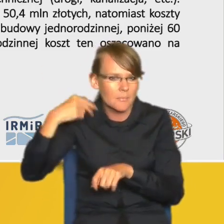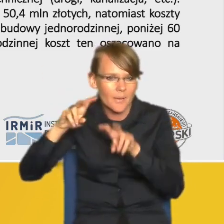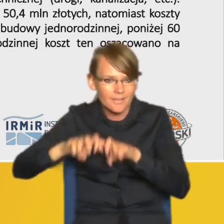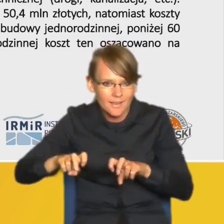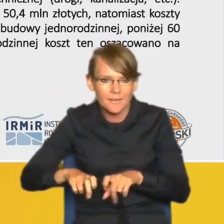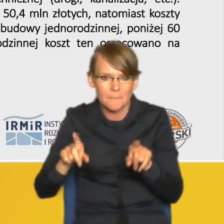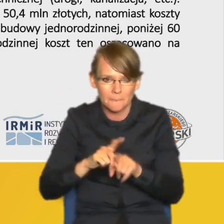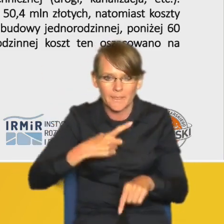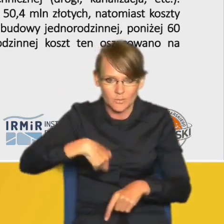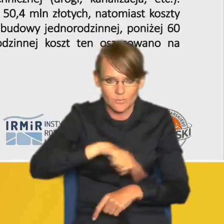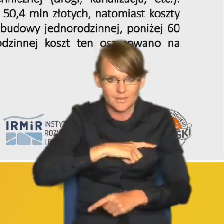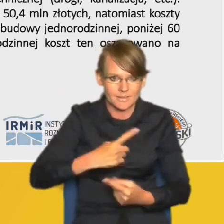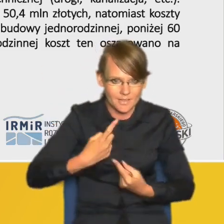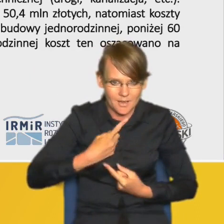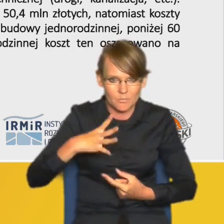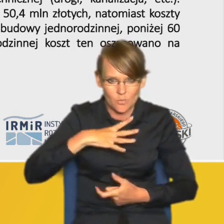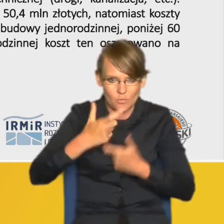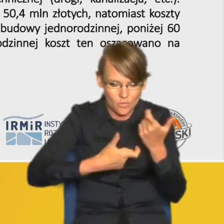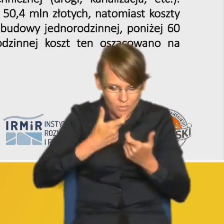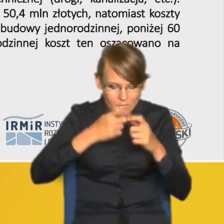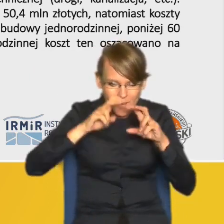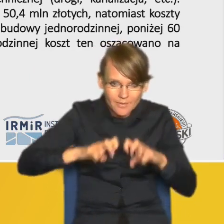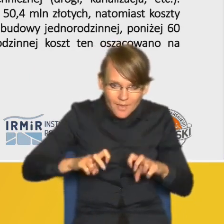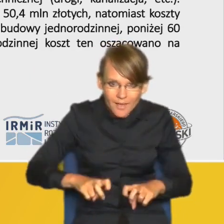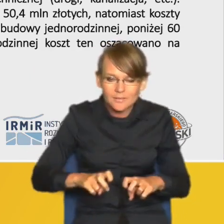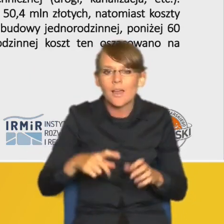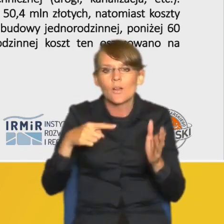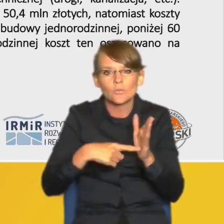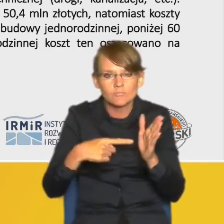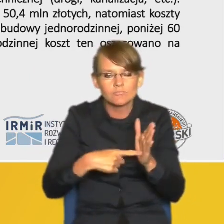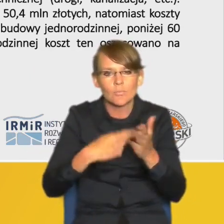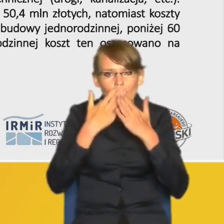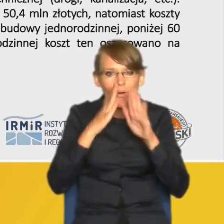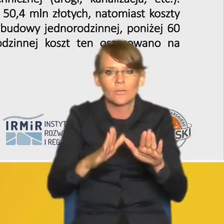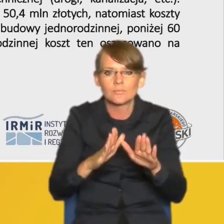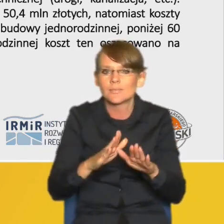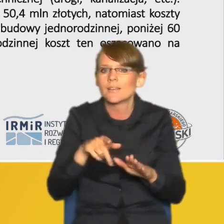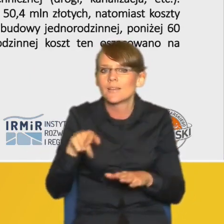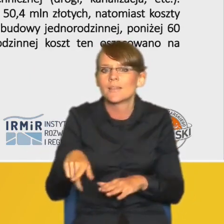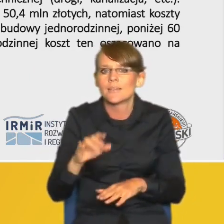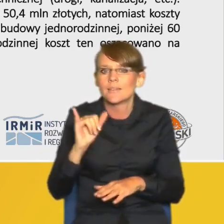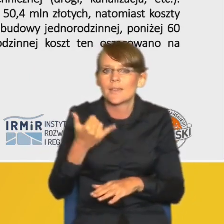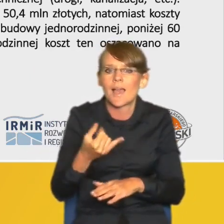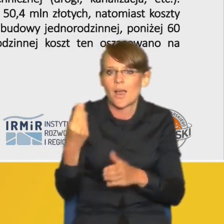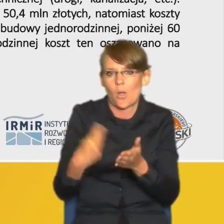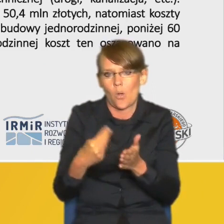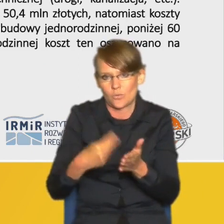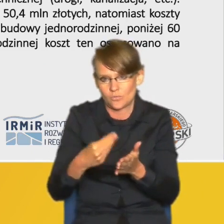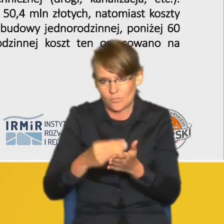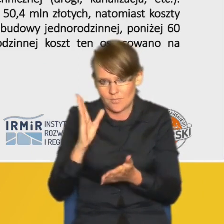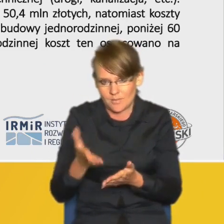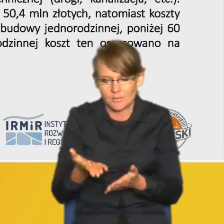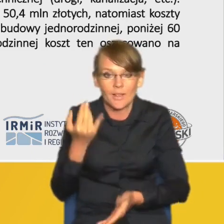samodzielnie przeprowadziliśmy tam badania które by pokazywały jak można jakich kosztów można się spodziewać jeżeli